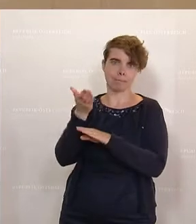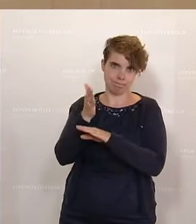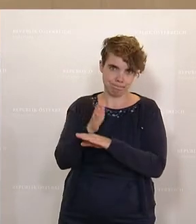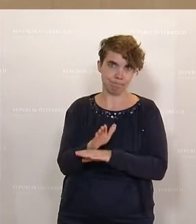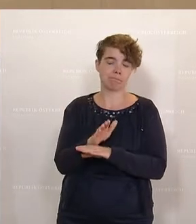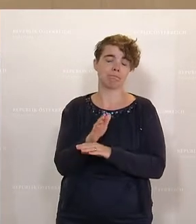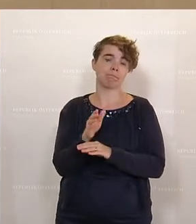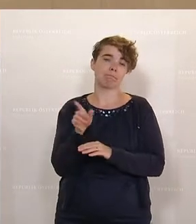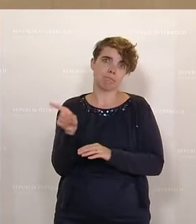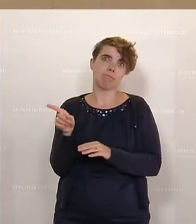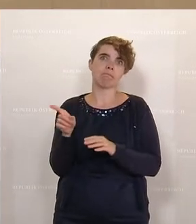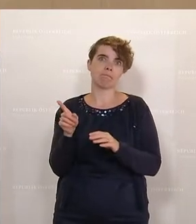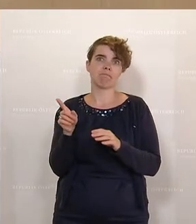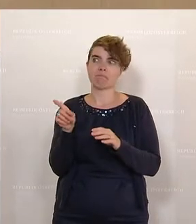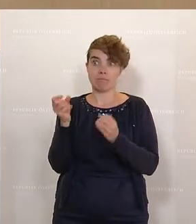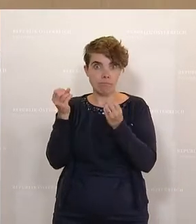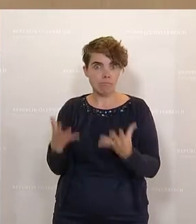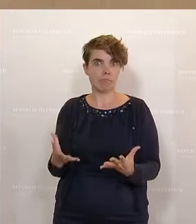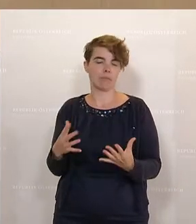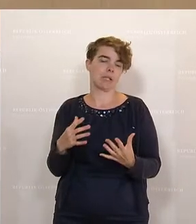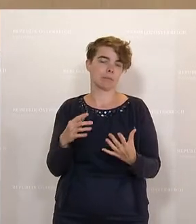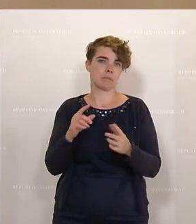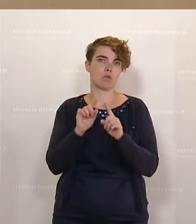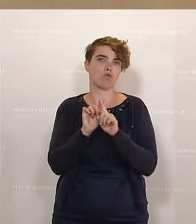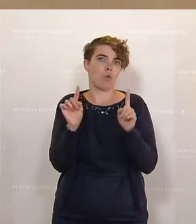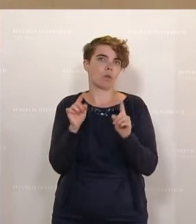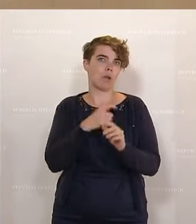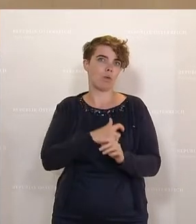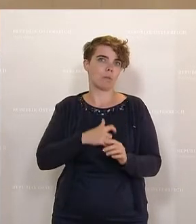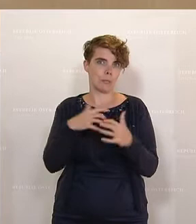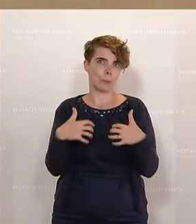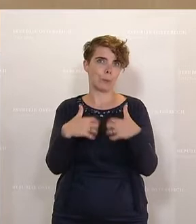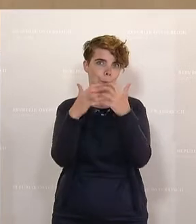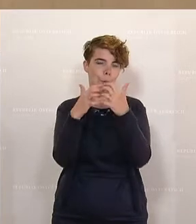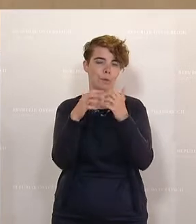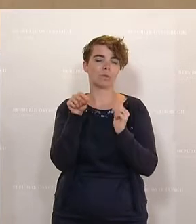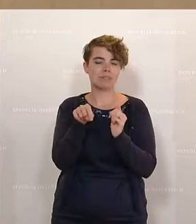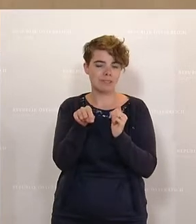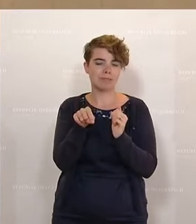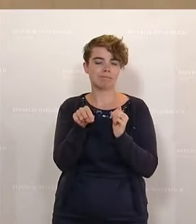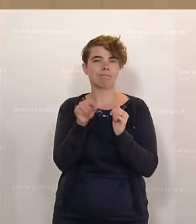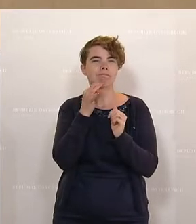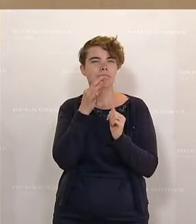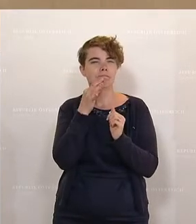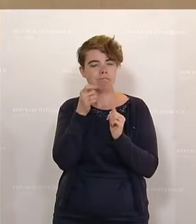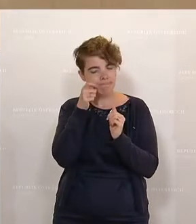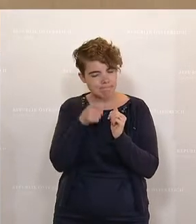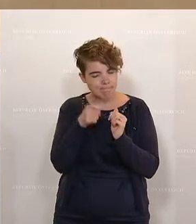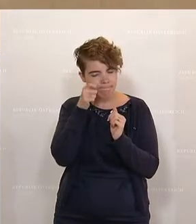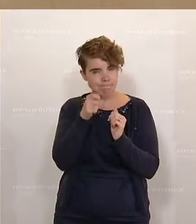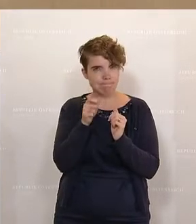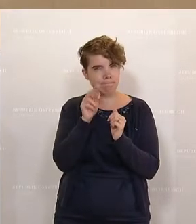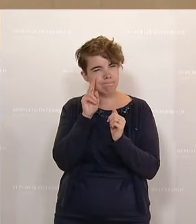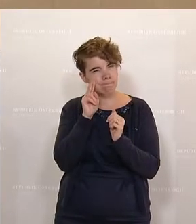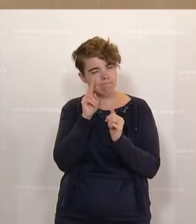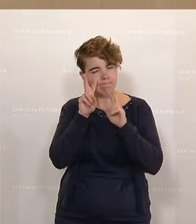Geschehnisse wurde eine Sonderkommission eingerichtet. Und dieses hat das Ereignis unter die Lupe genommen und hat leider